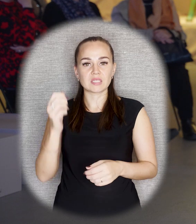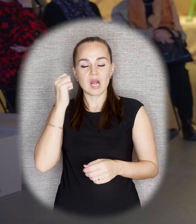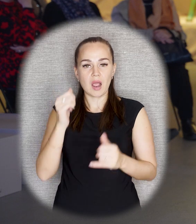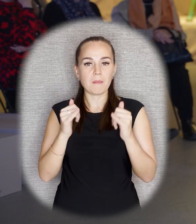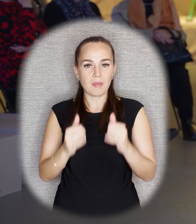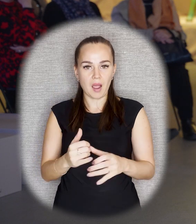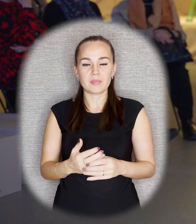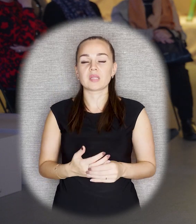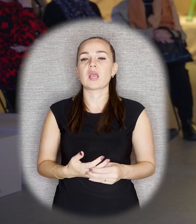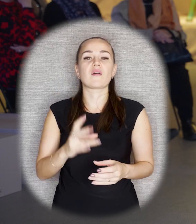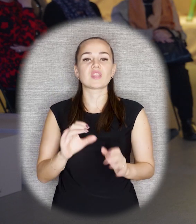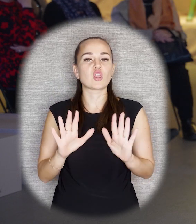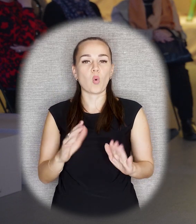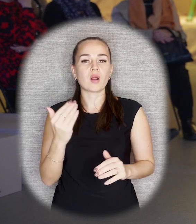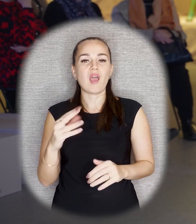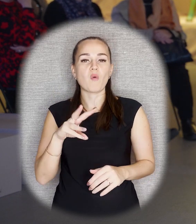только памятник Матвеева.